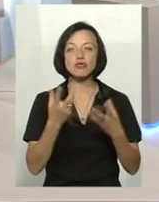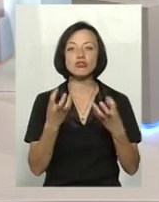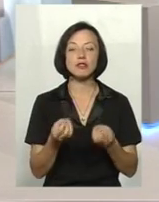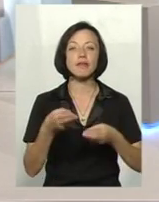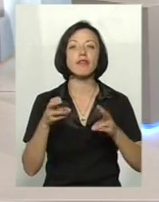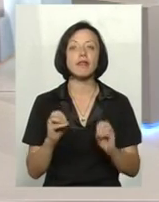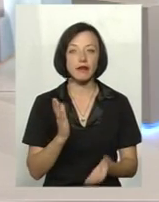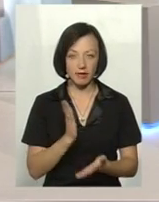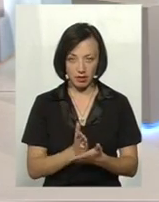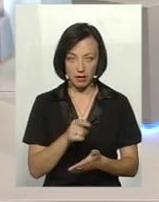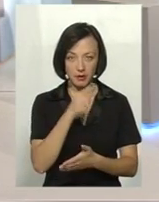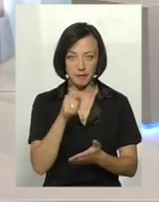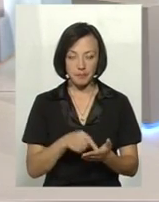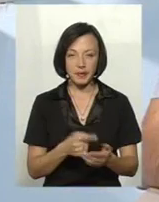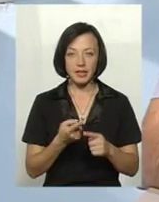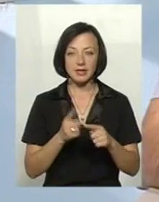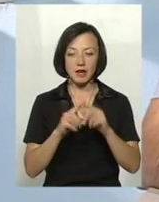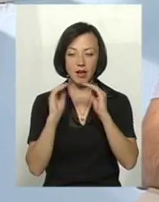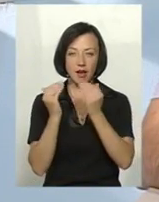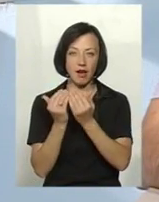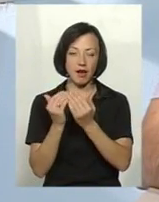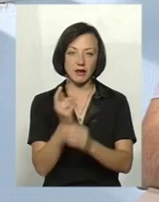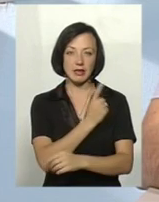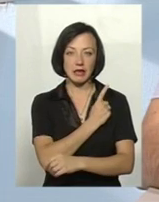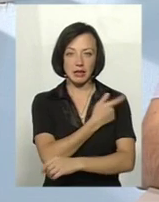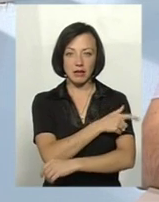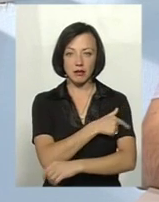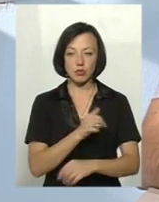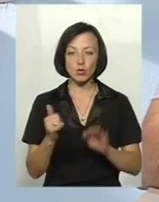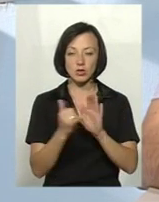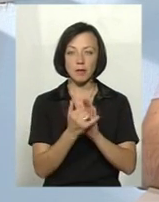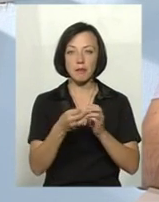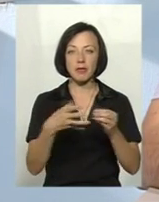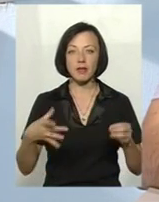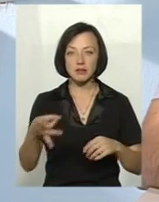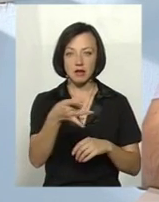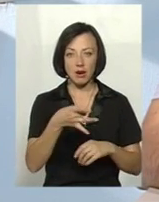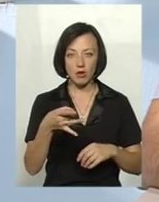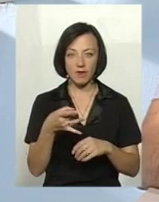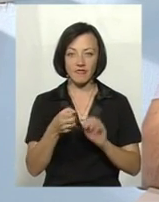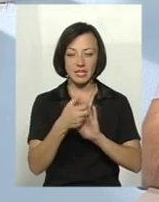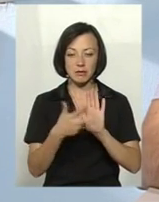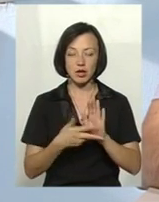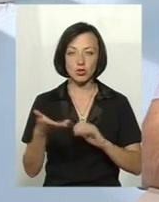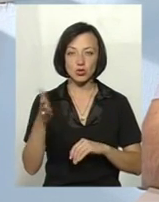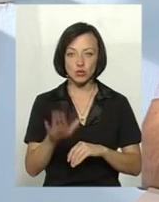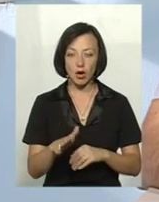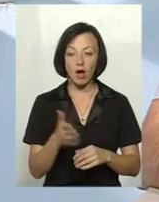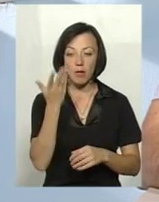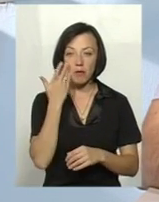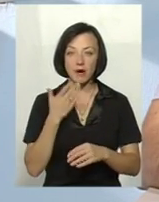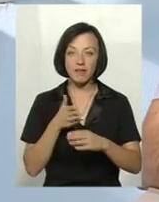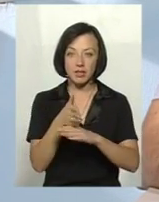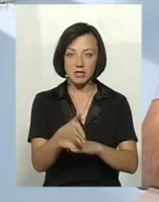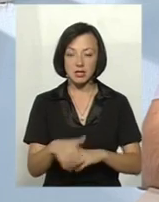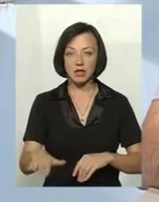нашій області? Карантинні пости виставлені у 15 районах, їх є 18. Вони розташовані при в'їзді на